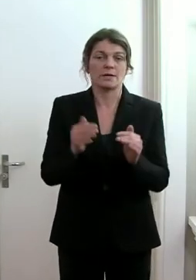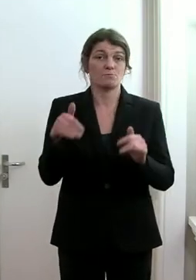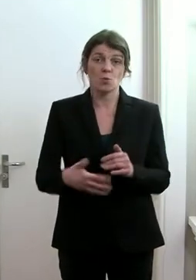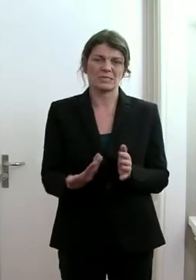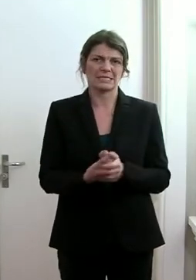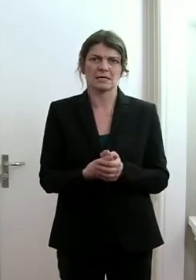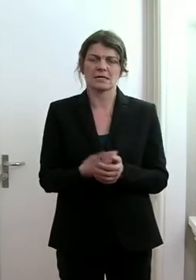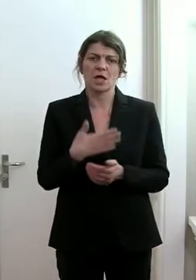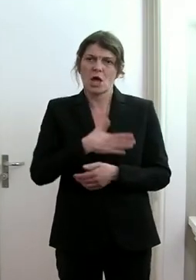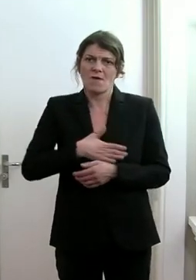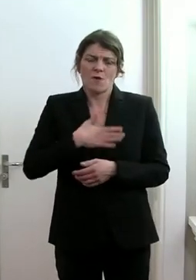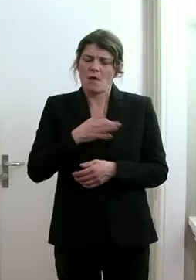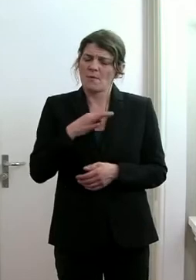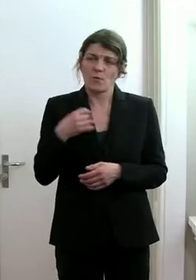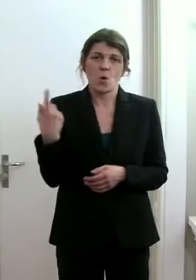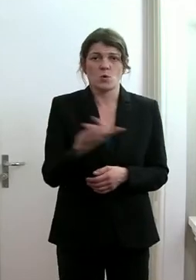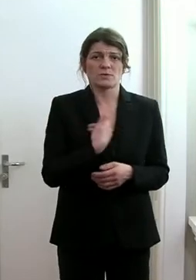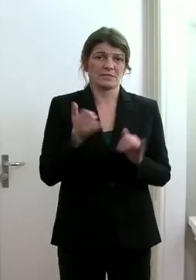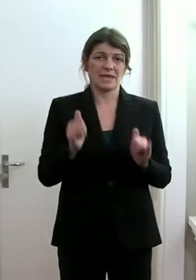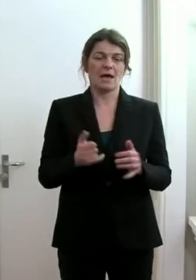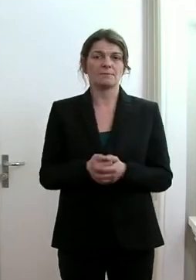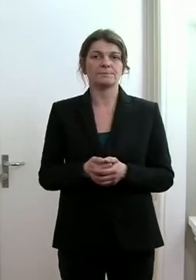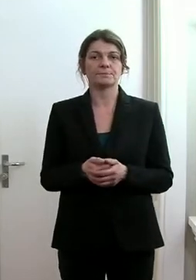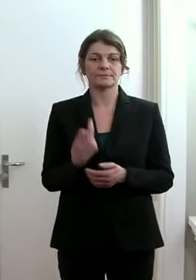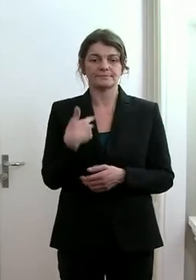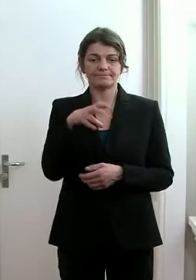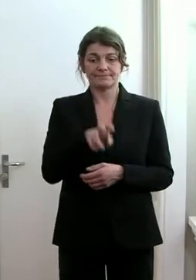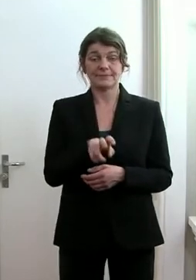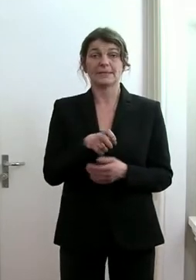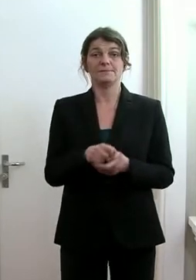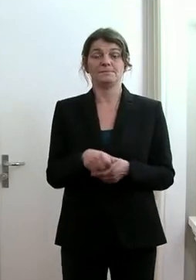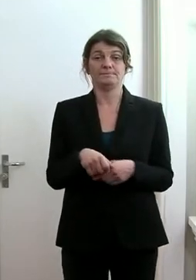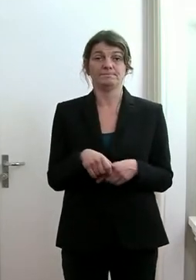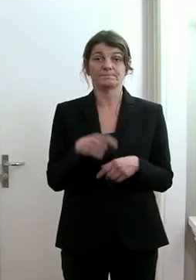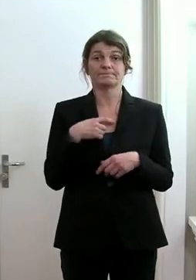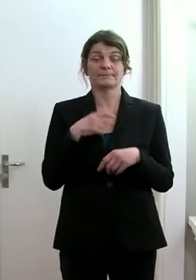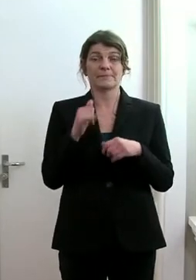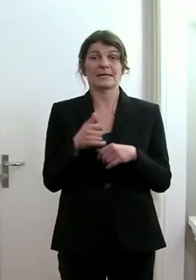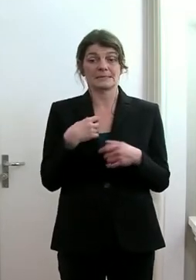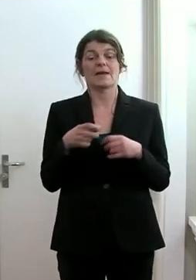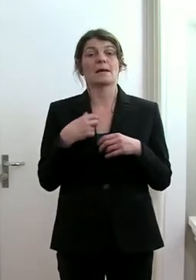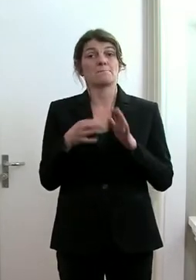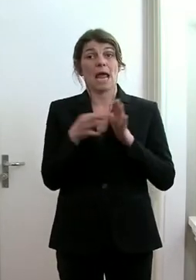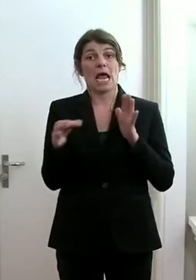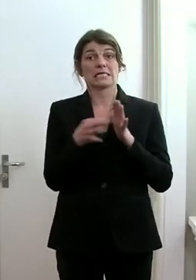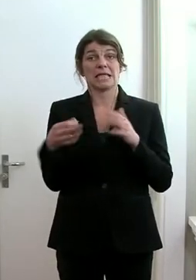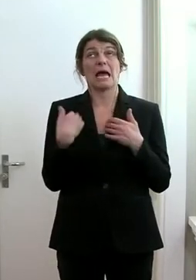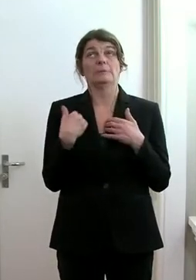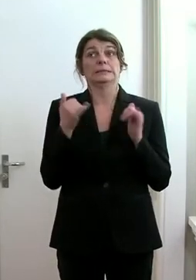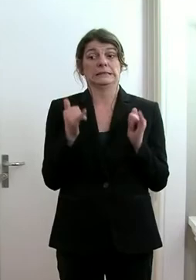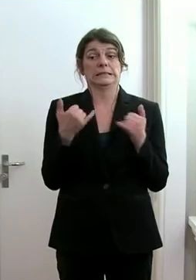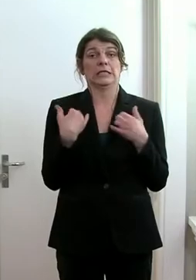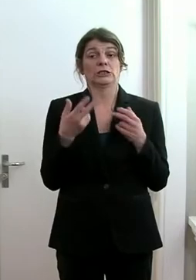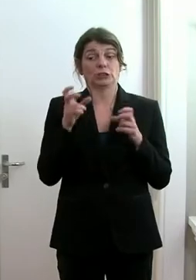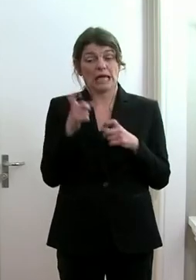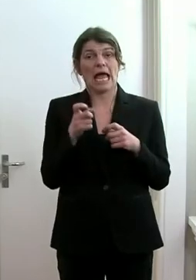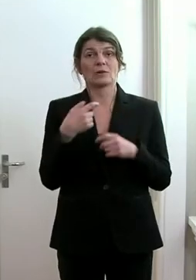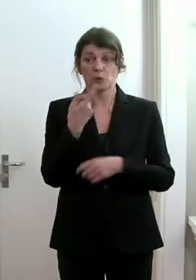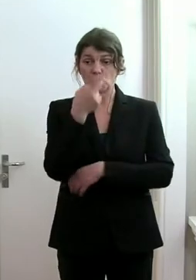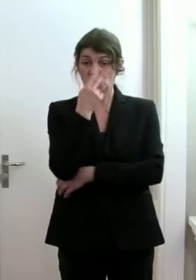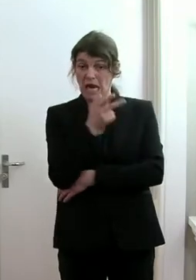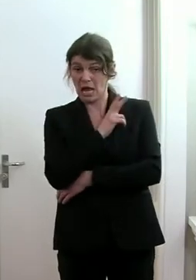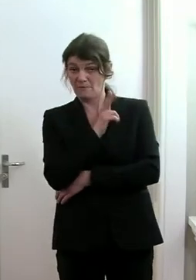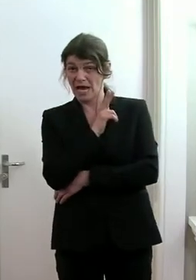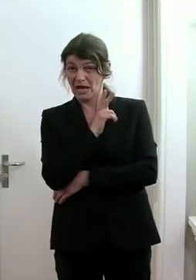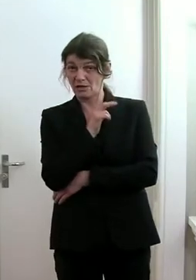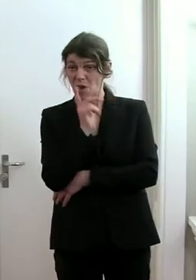furchtbar für uns, auf dem Stuhl zu sitzen, die Maßnahmen ergriffen zu haben und abzuwarten, ob sie denn wirken. Weil zehn